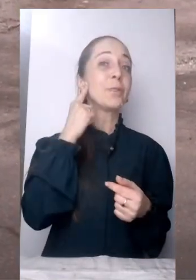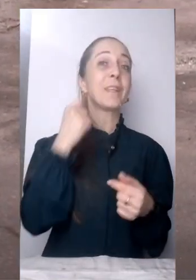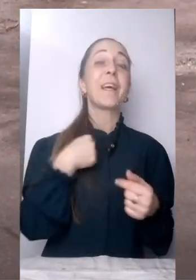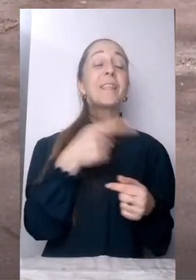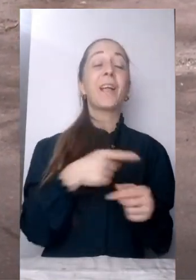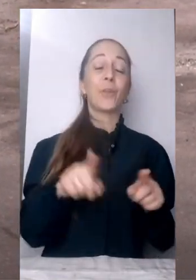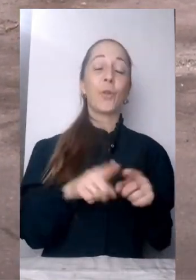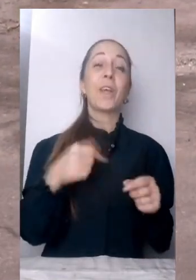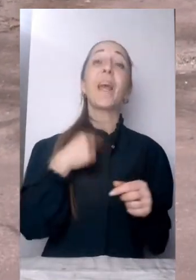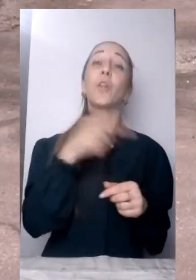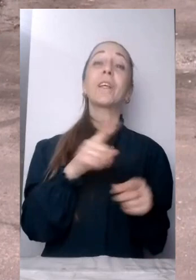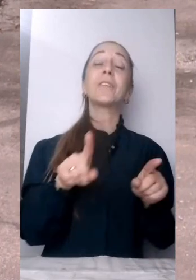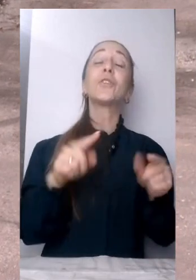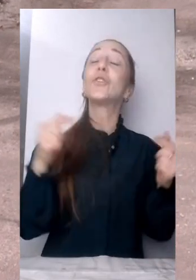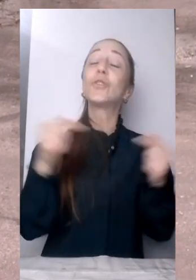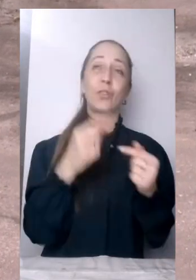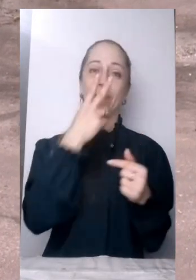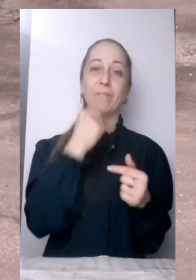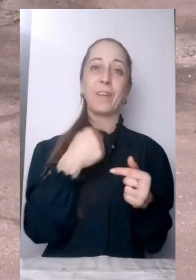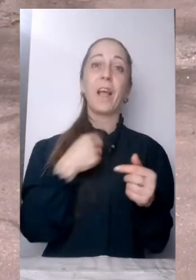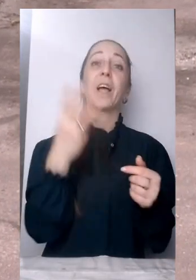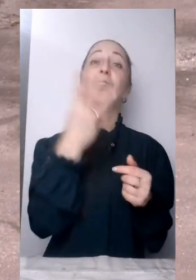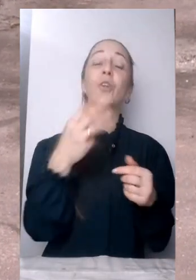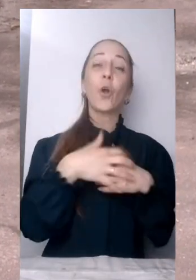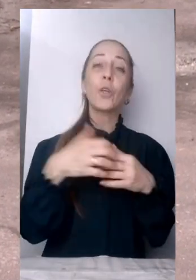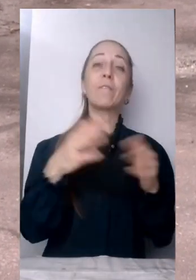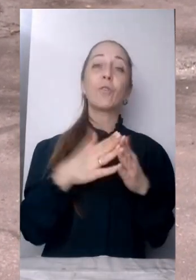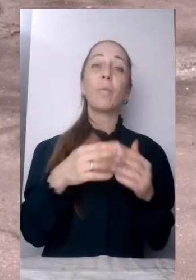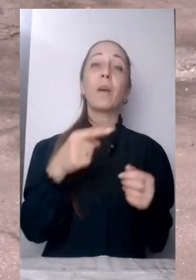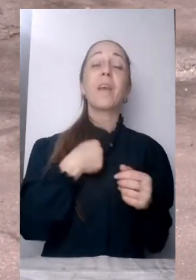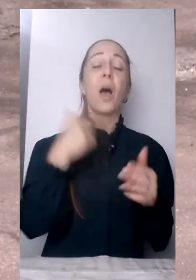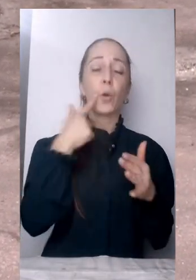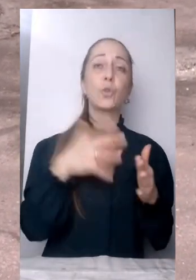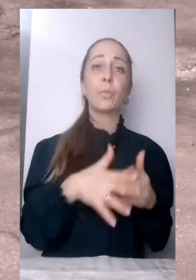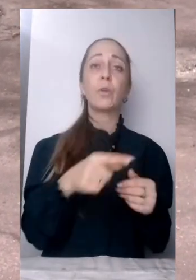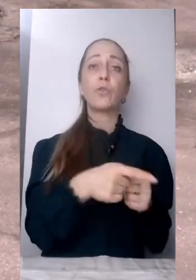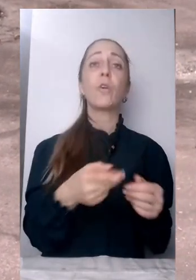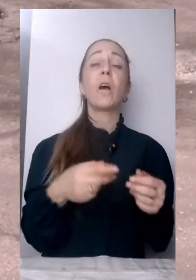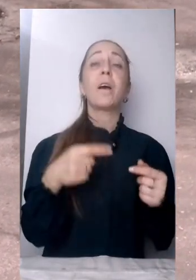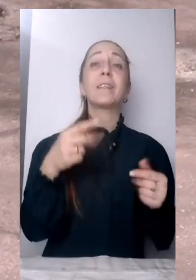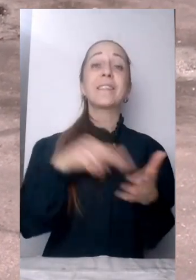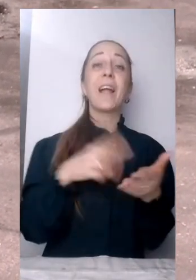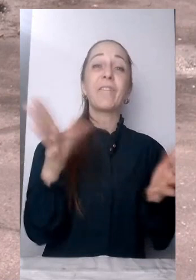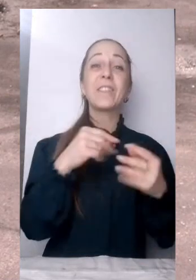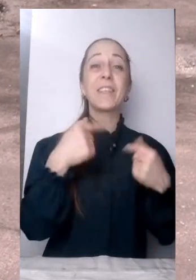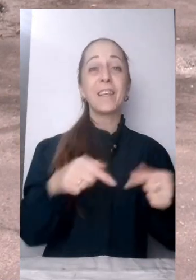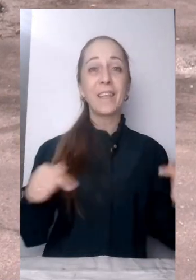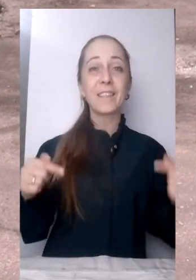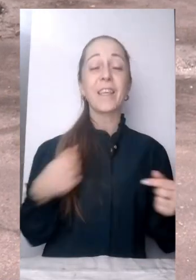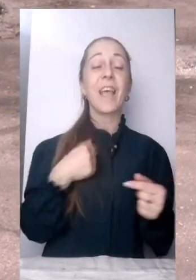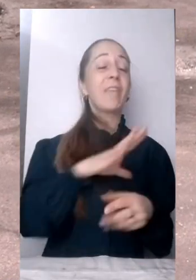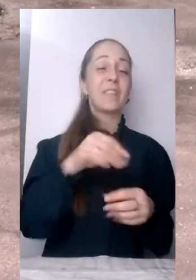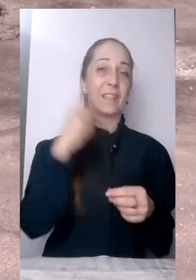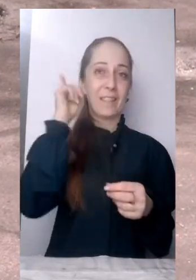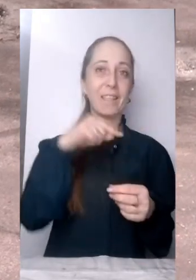троє вдома, і цих я просто розумію, що вони вже встали всі рідні. Я не знаю їх іменно, я вже їх знаю всіх візуально, і просто мені вони